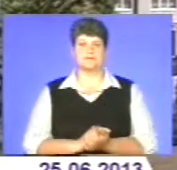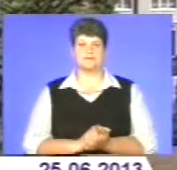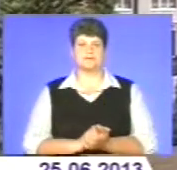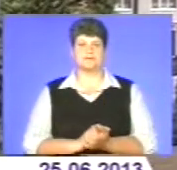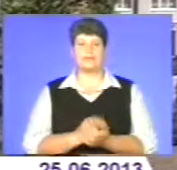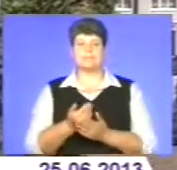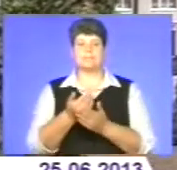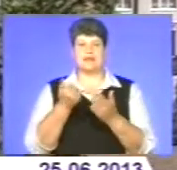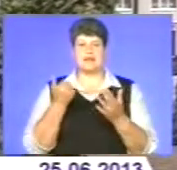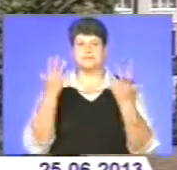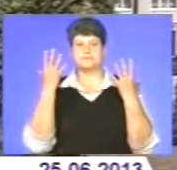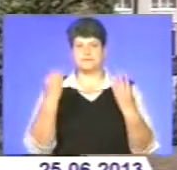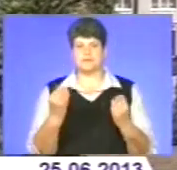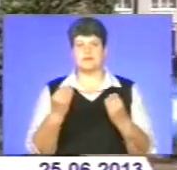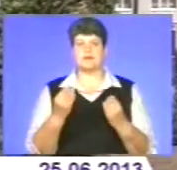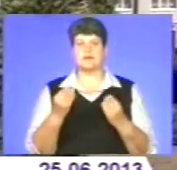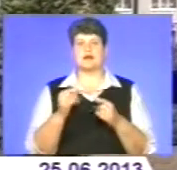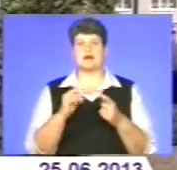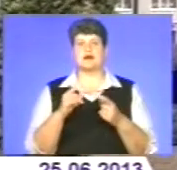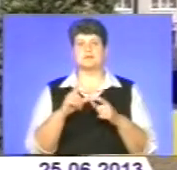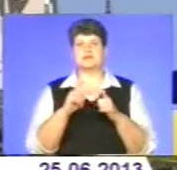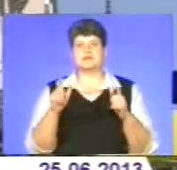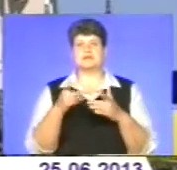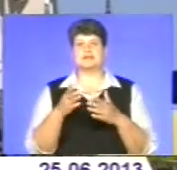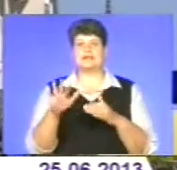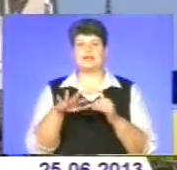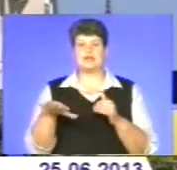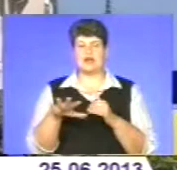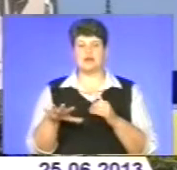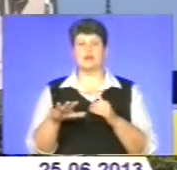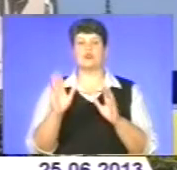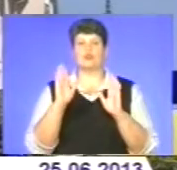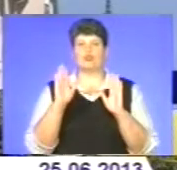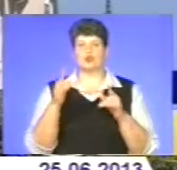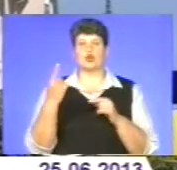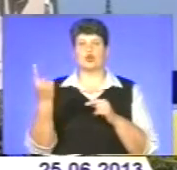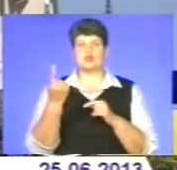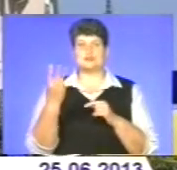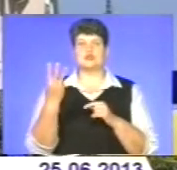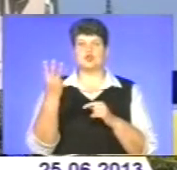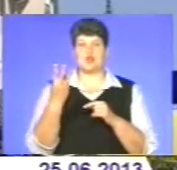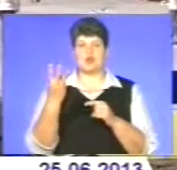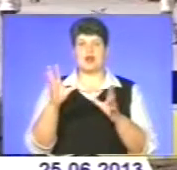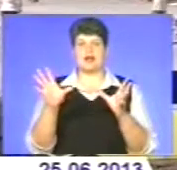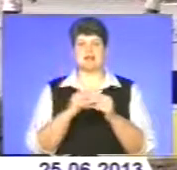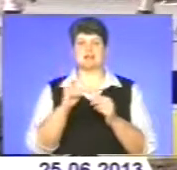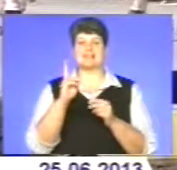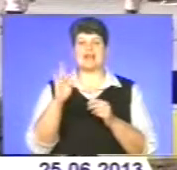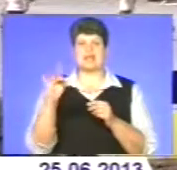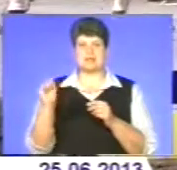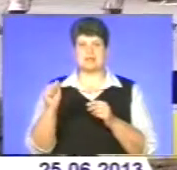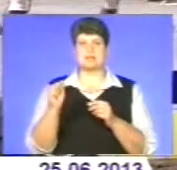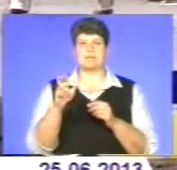Напередодні адміністративно-територіальні реформи чердків ймовірно стане одним із трьох разом із кременцем та бережанами